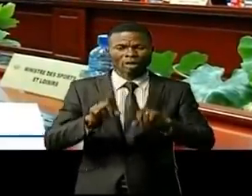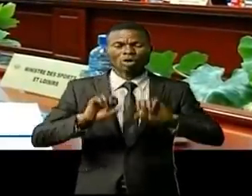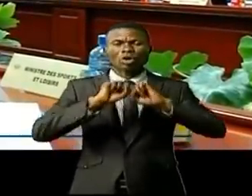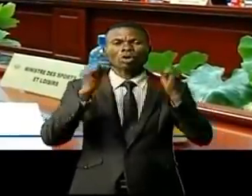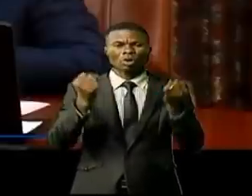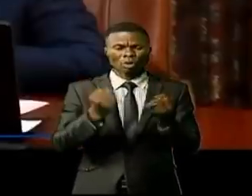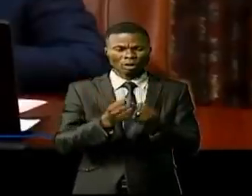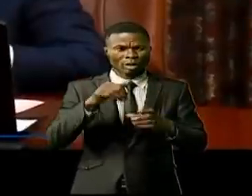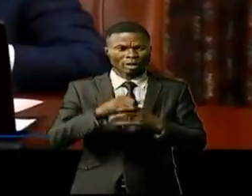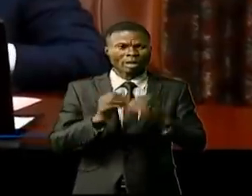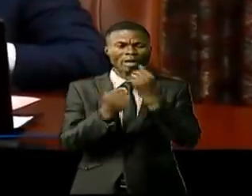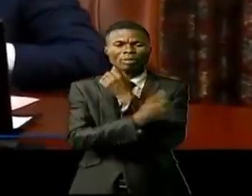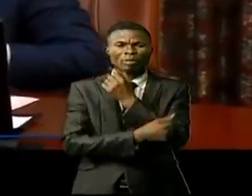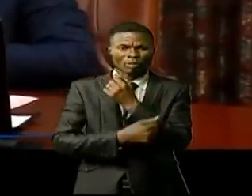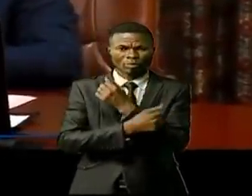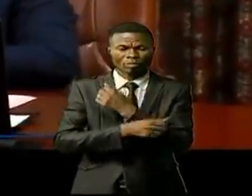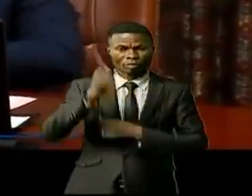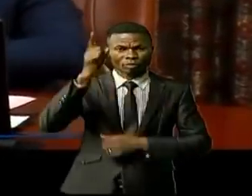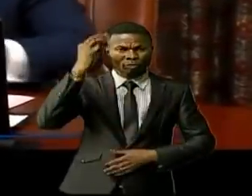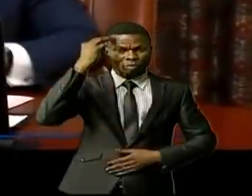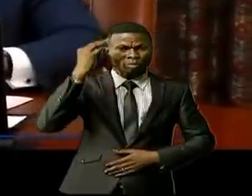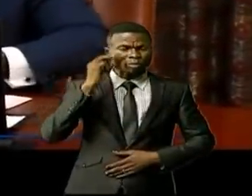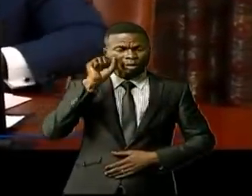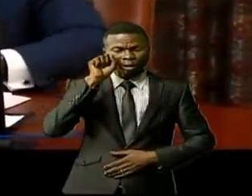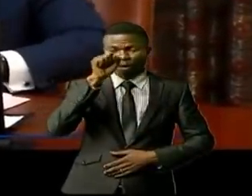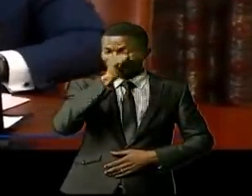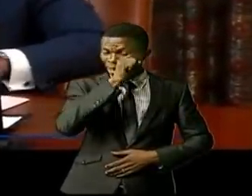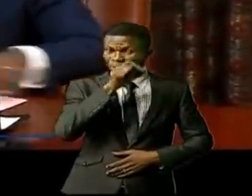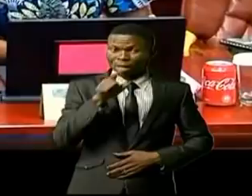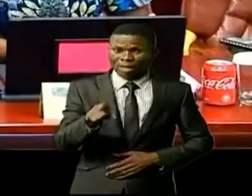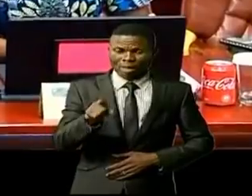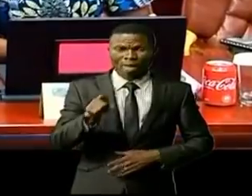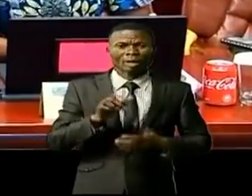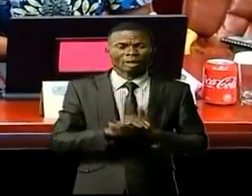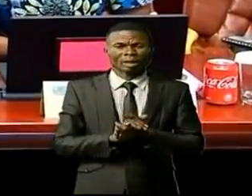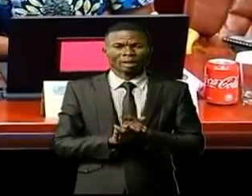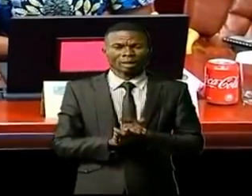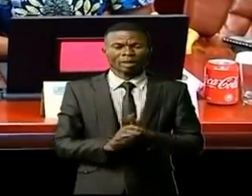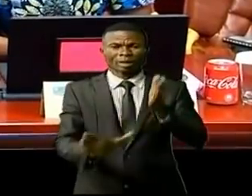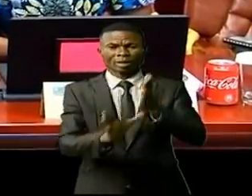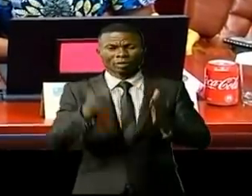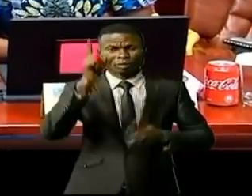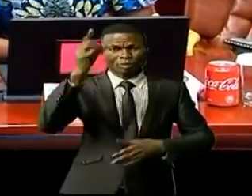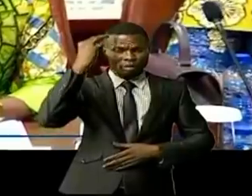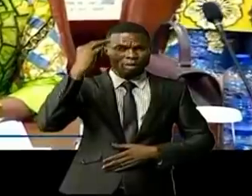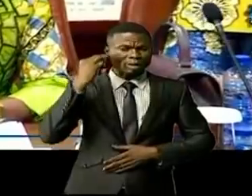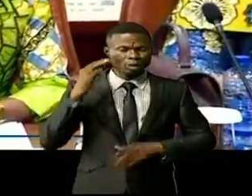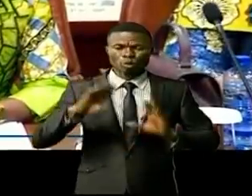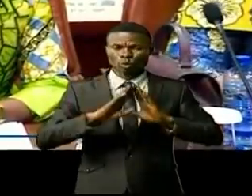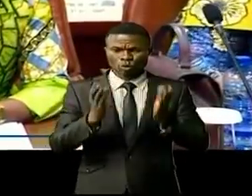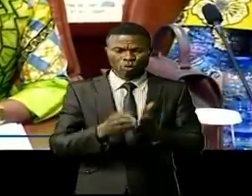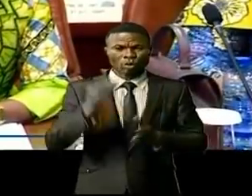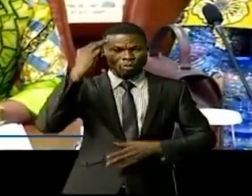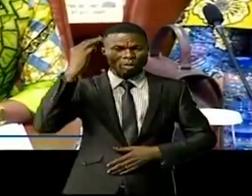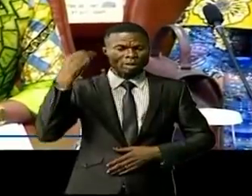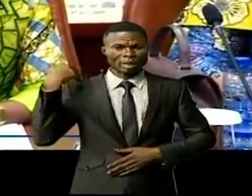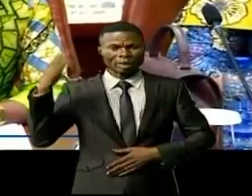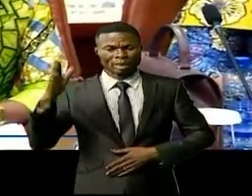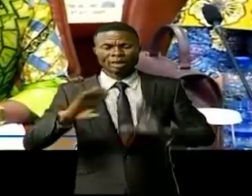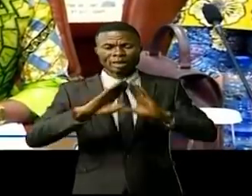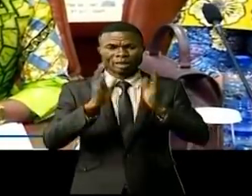du pays. Le premier ministre Jean-Michel Samalou Kondé, les vice-premiers ministres, ministres d'Etat,